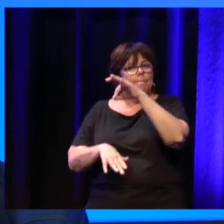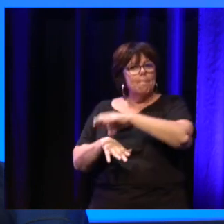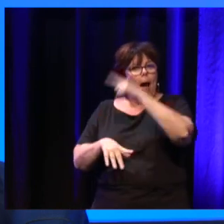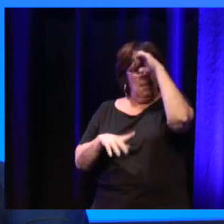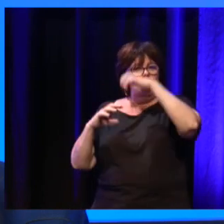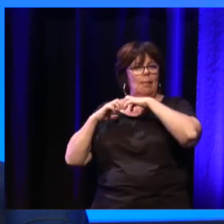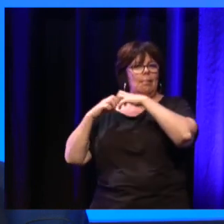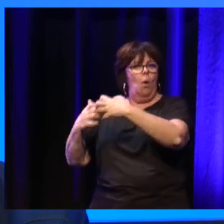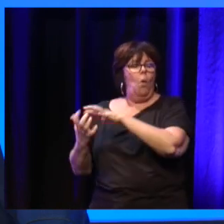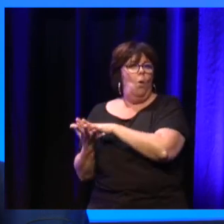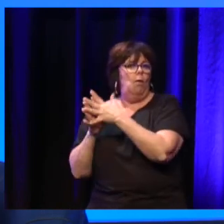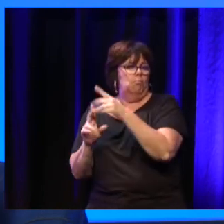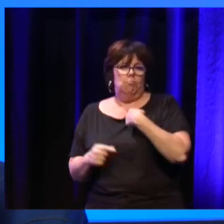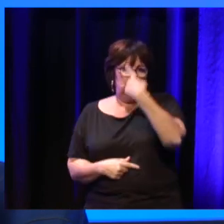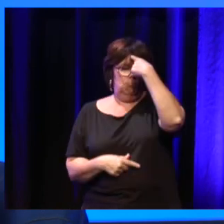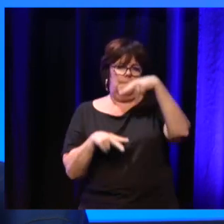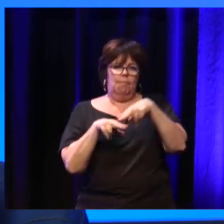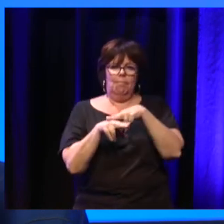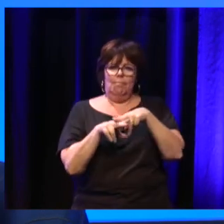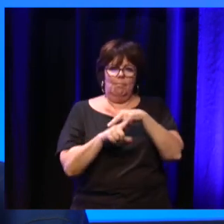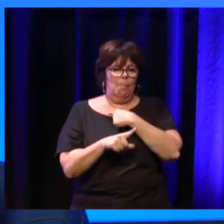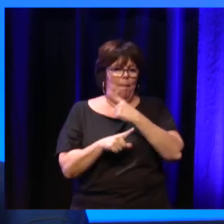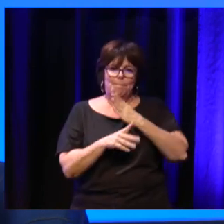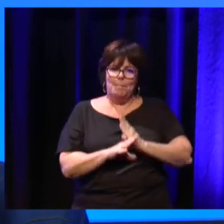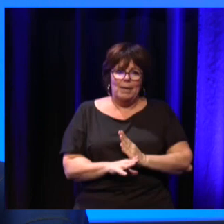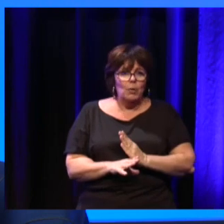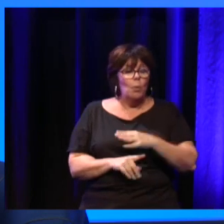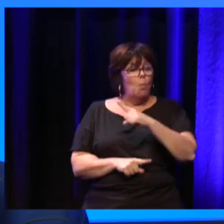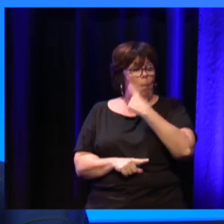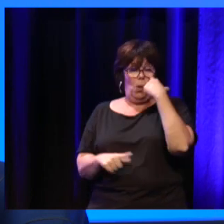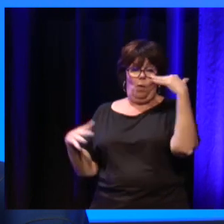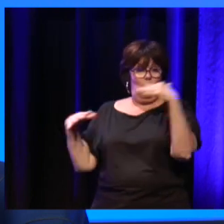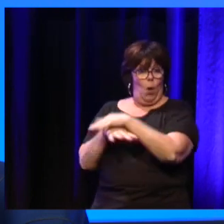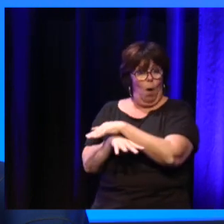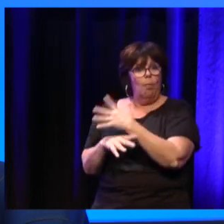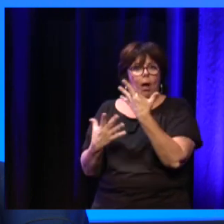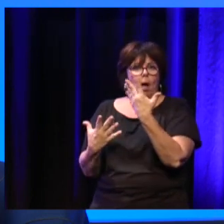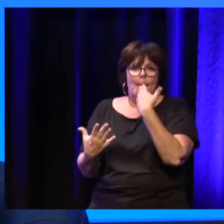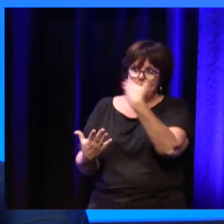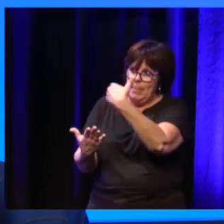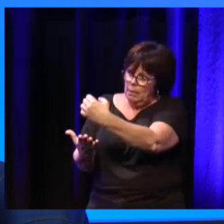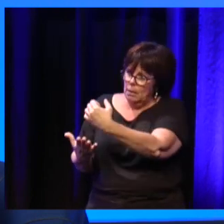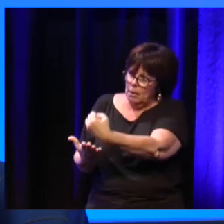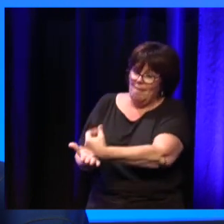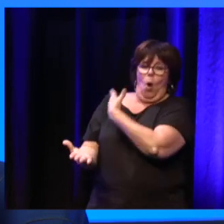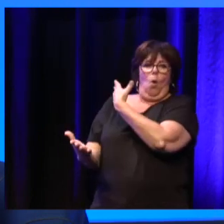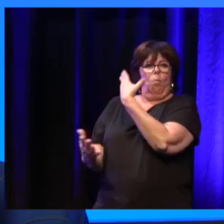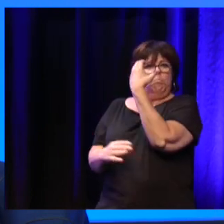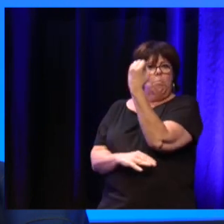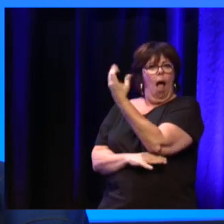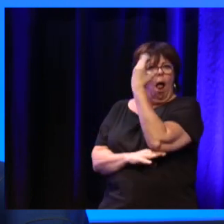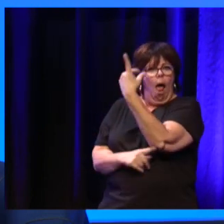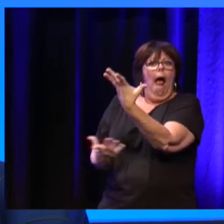entre guillemets, invisible et on ne savait pas comment l'appréhender. Donc, merci d'être venu vers nous, parce que c'est pour nous l'opportunité de